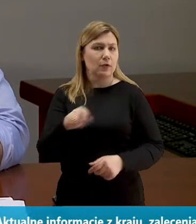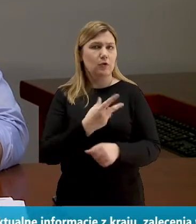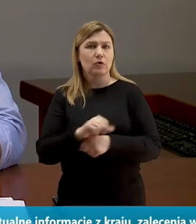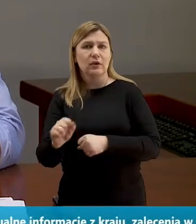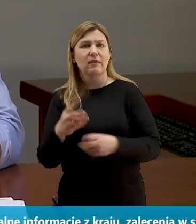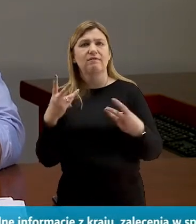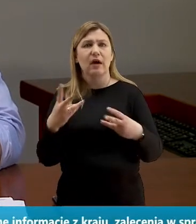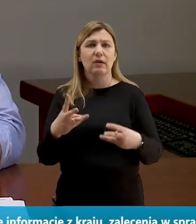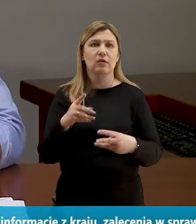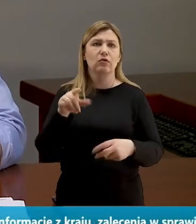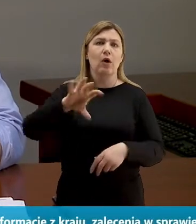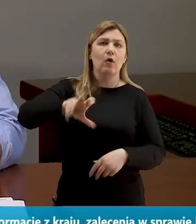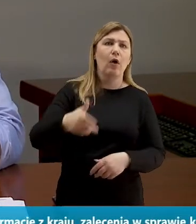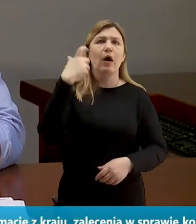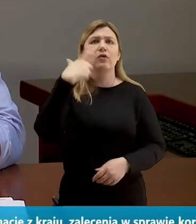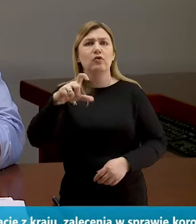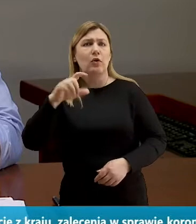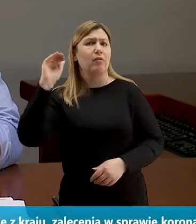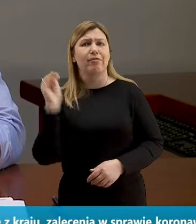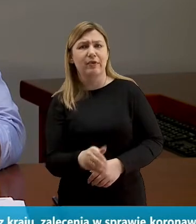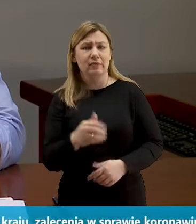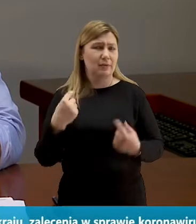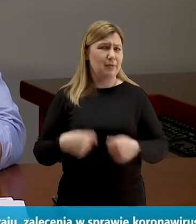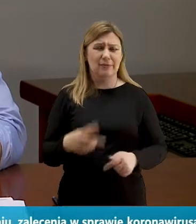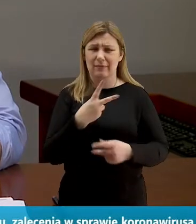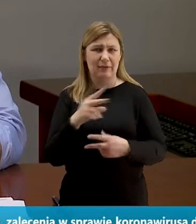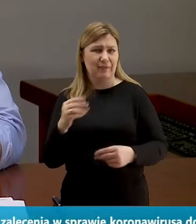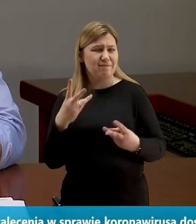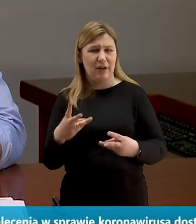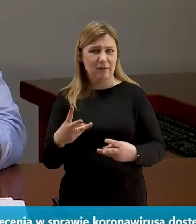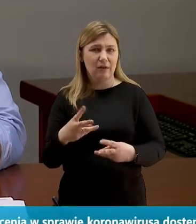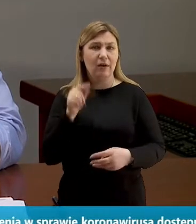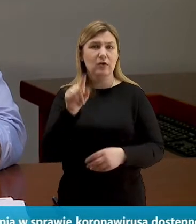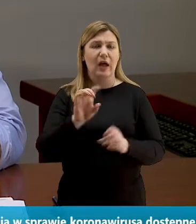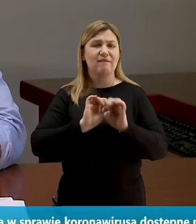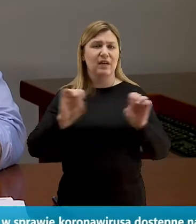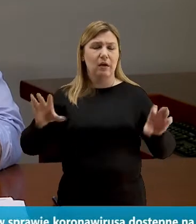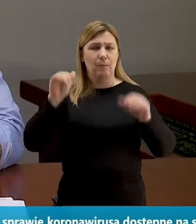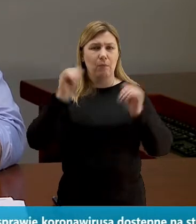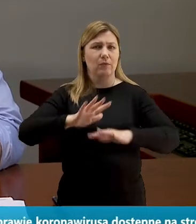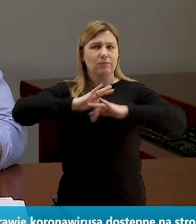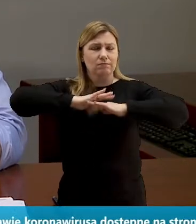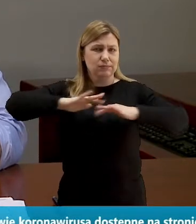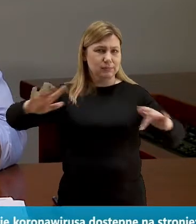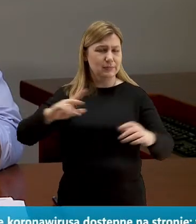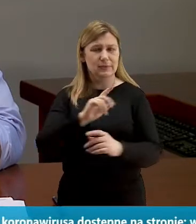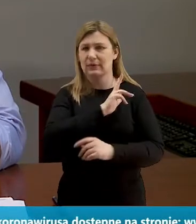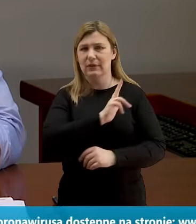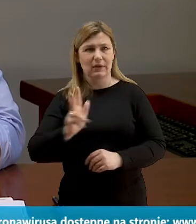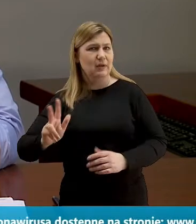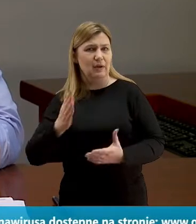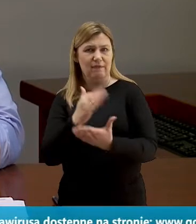to już nie jest ważne, czy jest to grupa stu czy tysiąca osób. Wiemy, że ten wirus może się rozpowszechniać w każdych